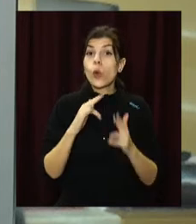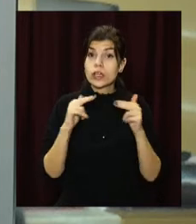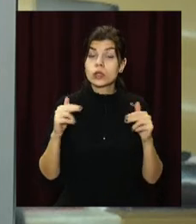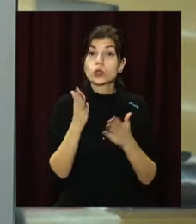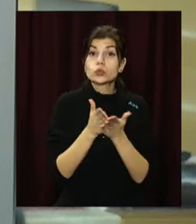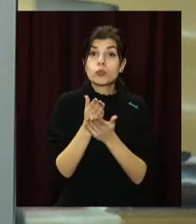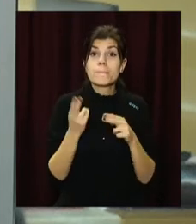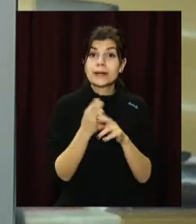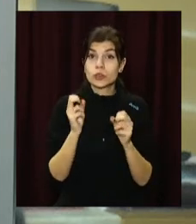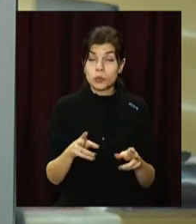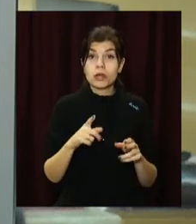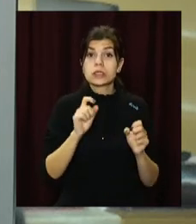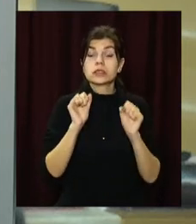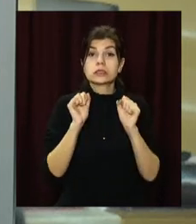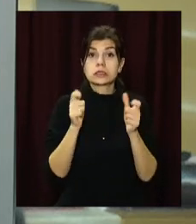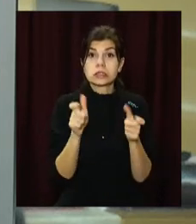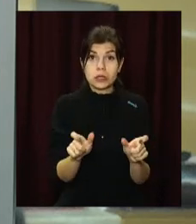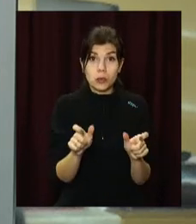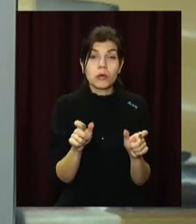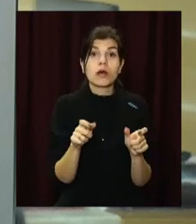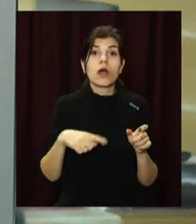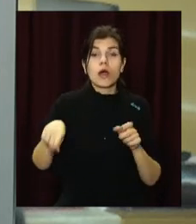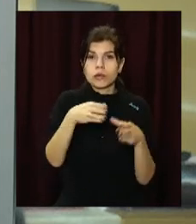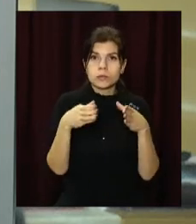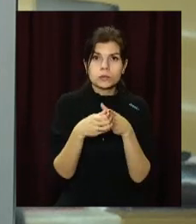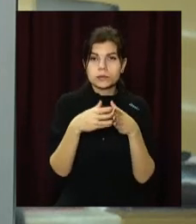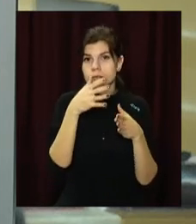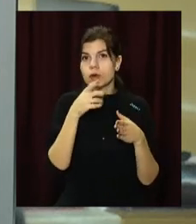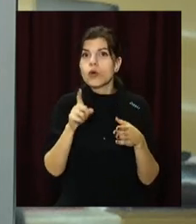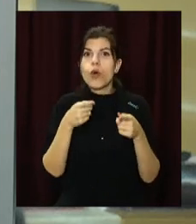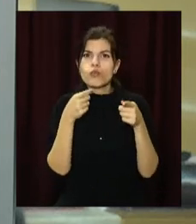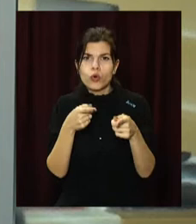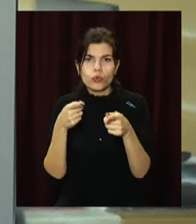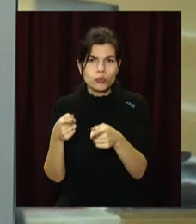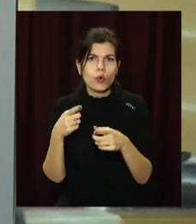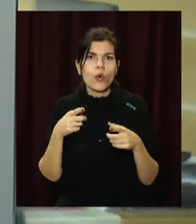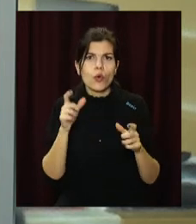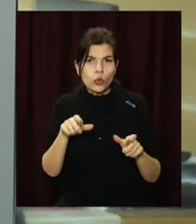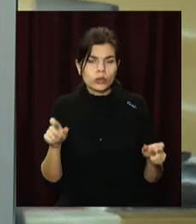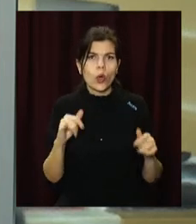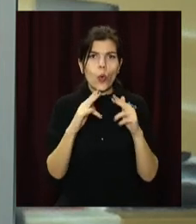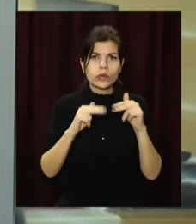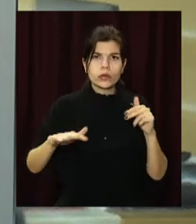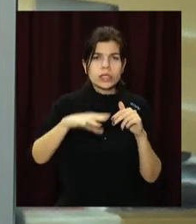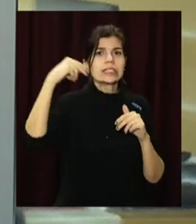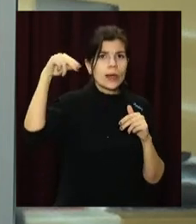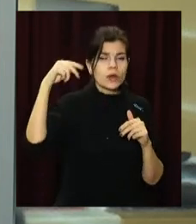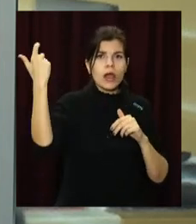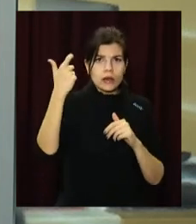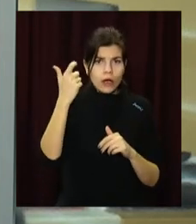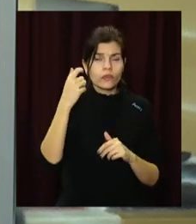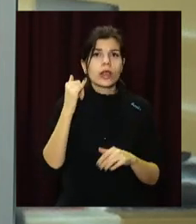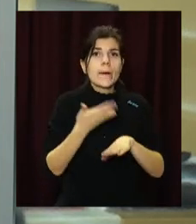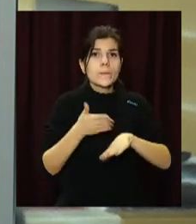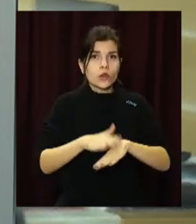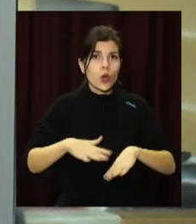України заблокувала діяльність учасників злочинного угурповання. Вони залякували і тероризували людей у Дніпропетровській, Запорізькій, Харківській